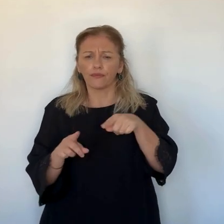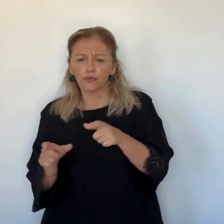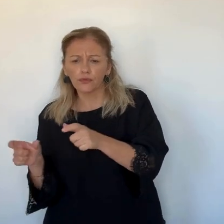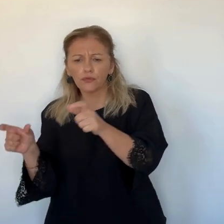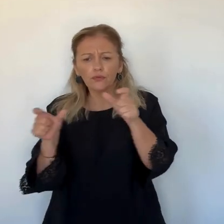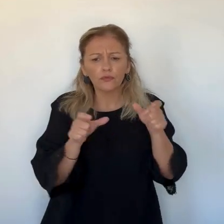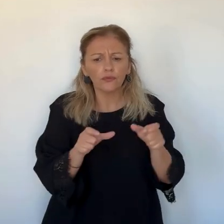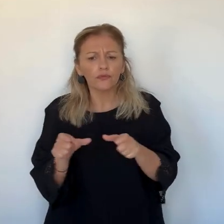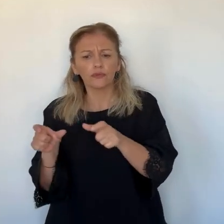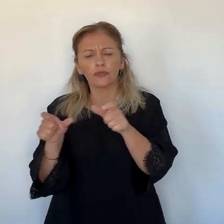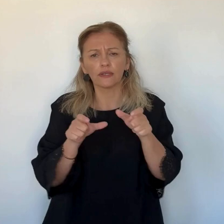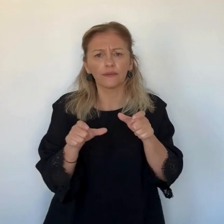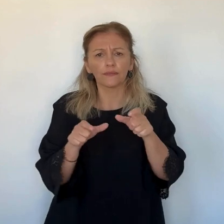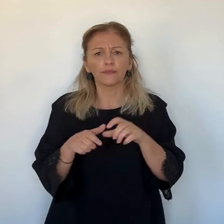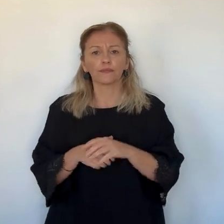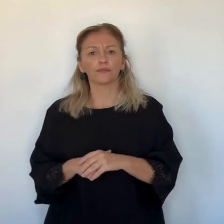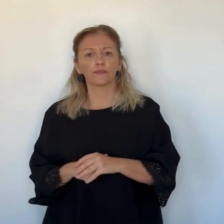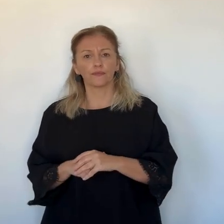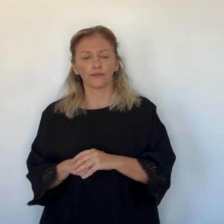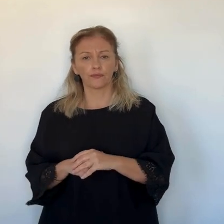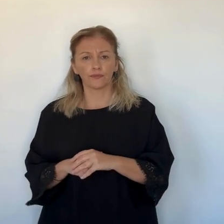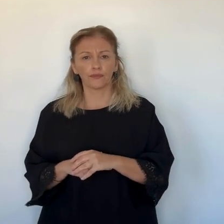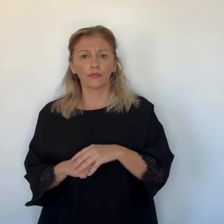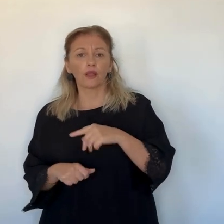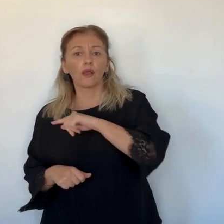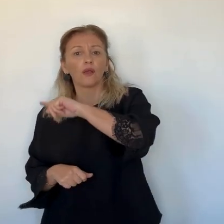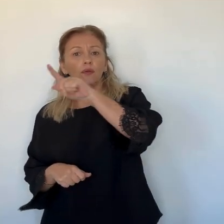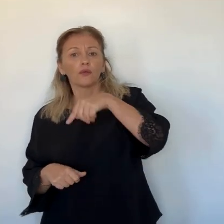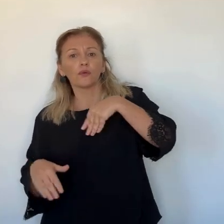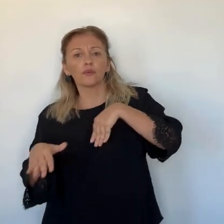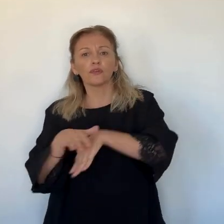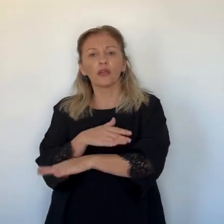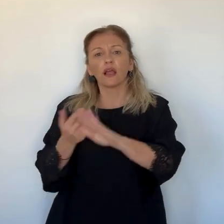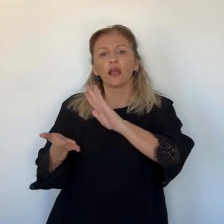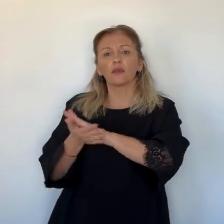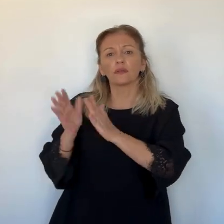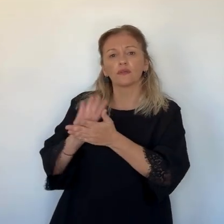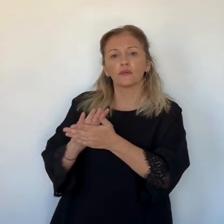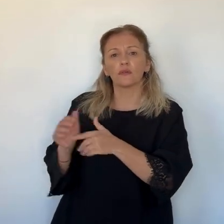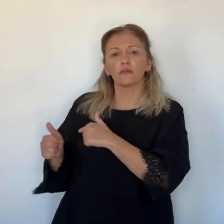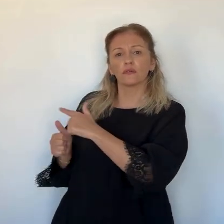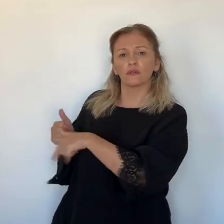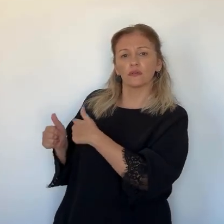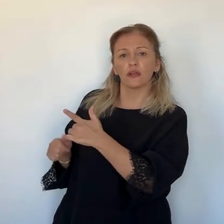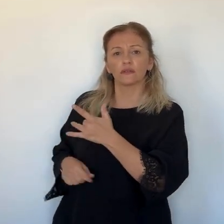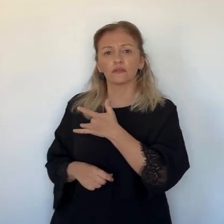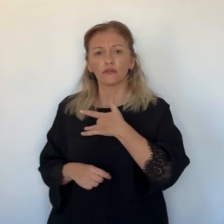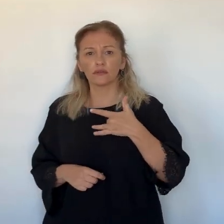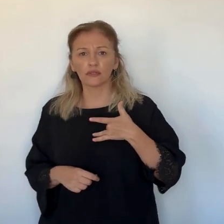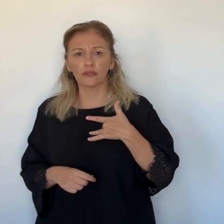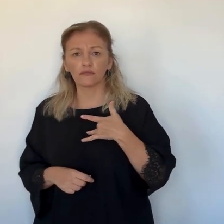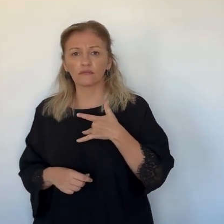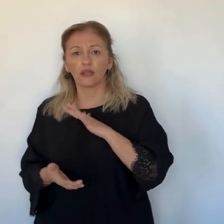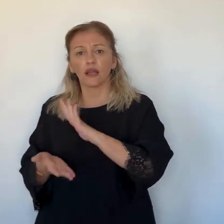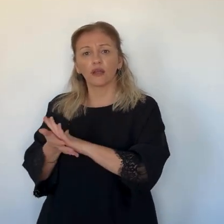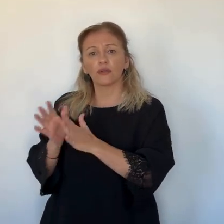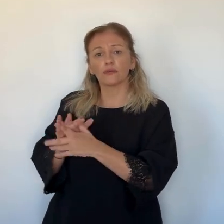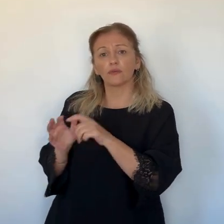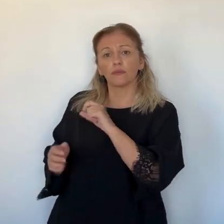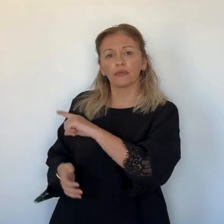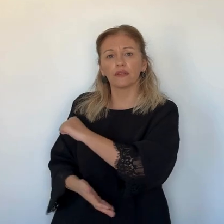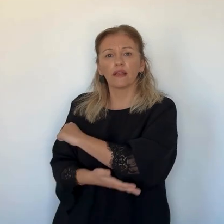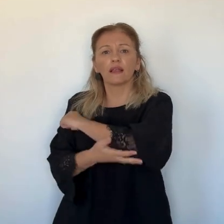Bonjour Sylvain ! Bonjour Nathalie ! Nous sommes dans les locaux de Corsica Santé, une agence spécialisée dans l'accompagnement des